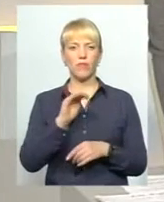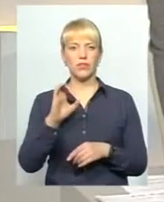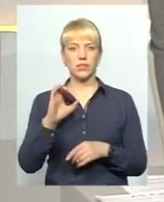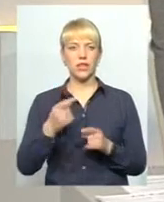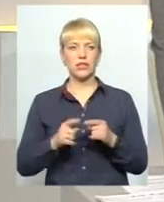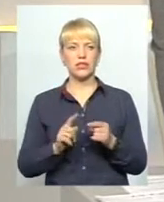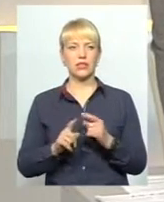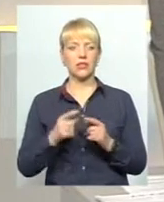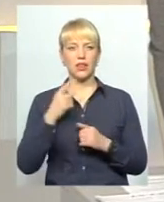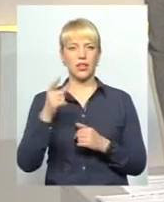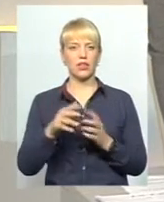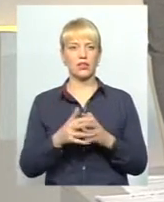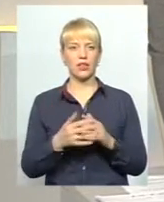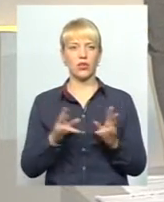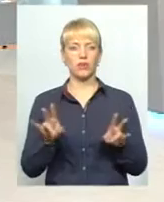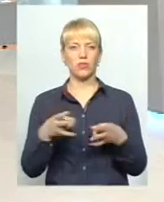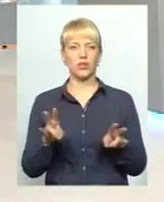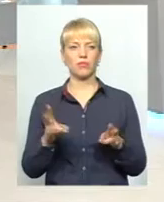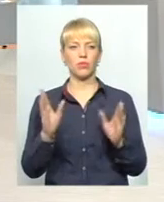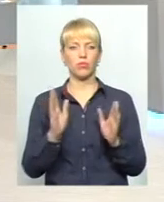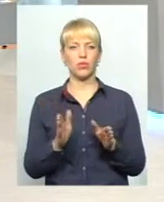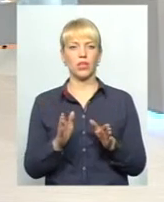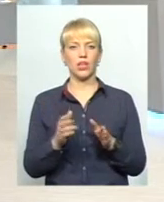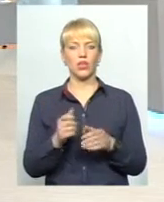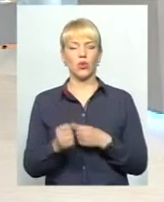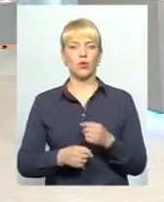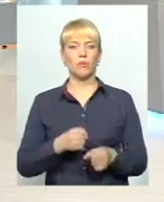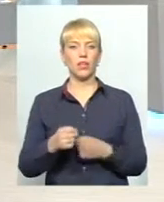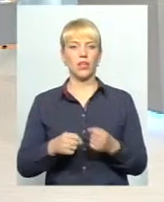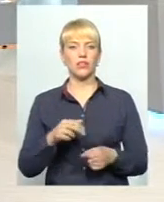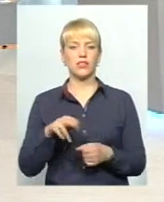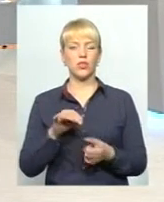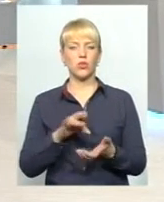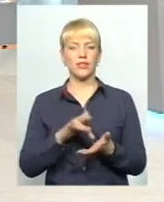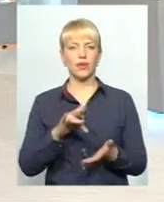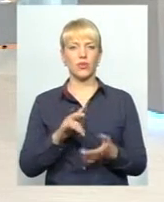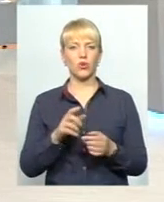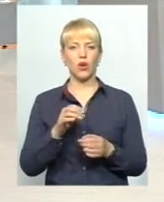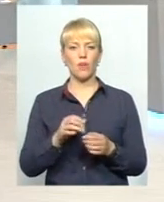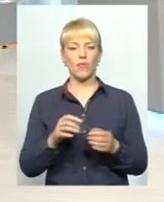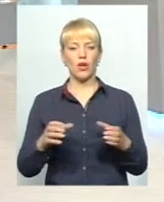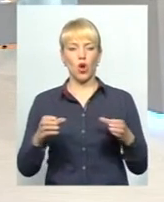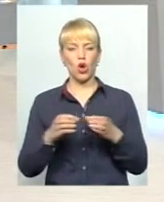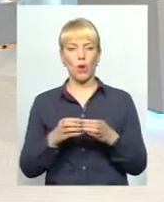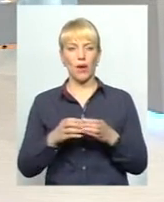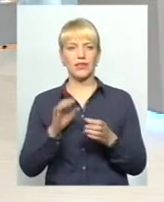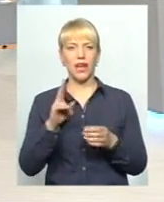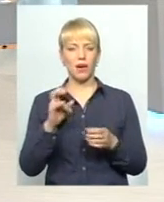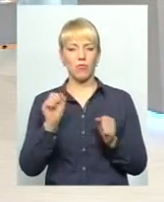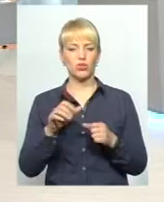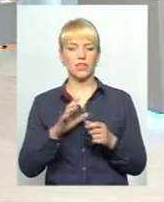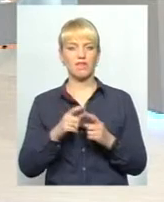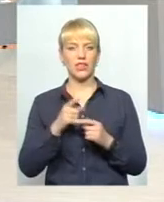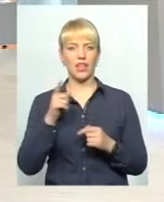в далеке село не потрібно буде, скажімо, навіть добиратися до центру громади, а в віддалений населений пункт можуть приїхати і